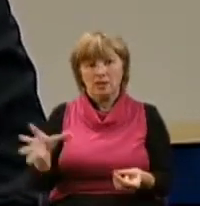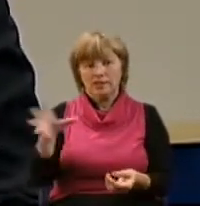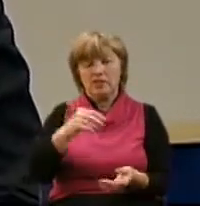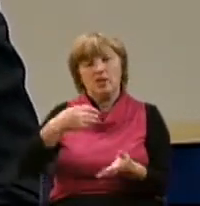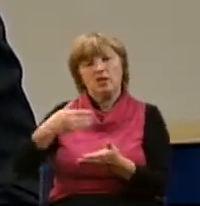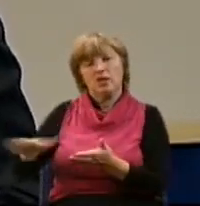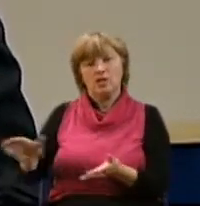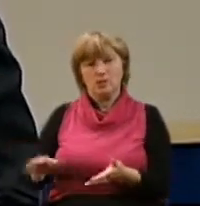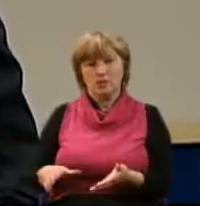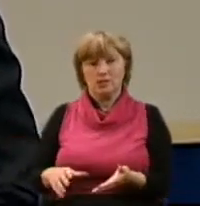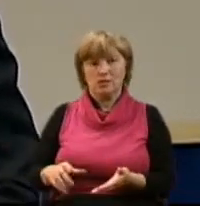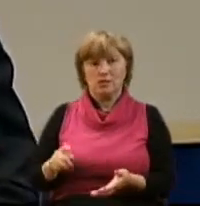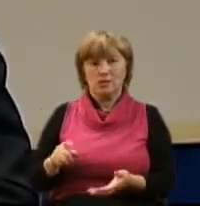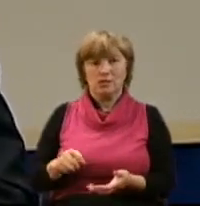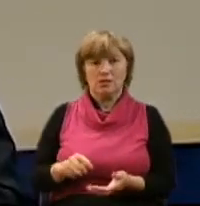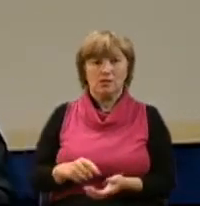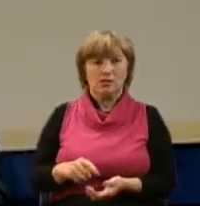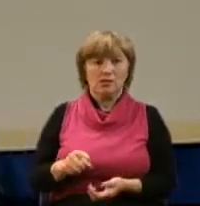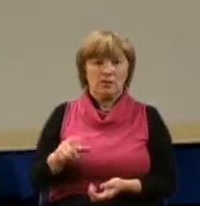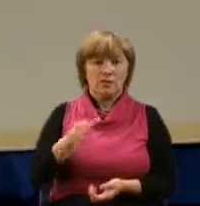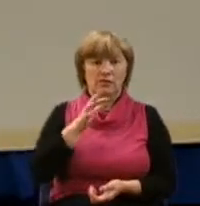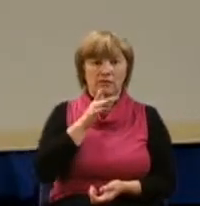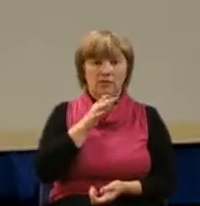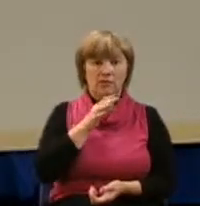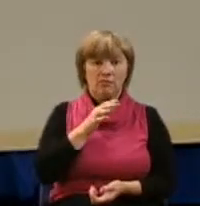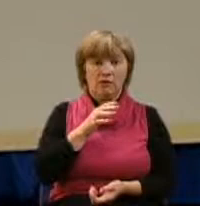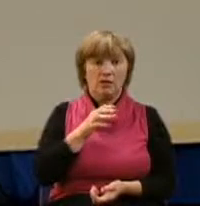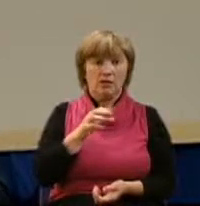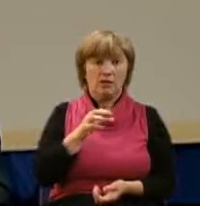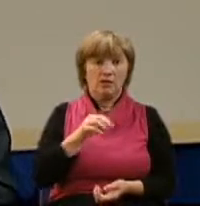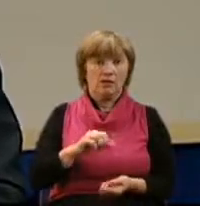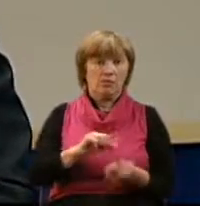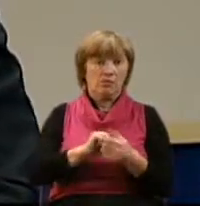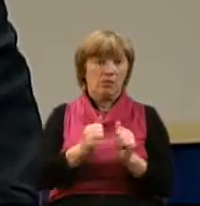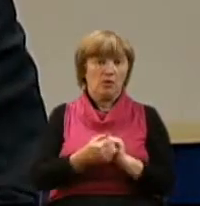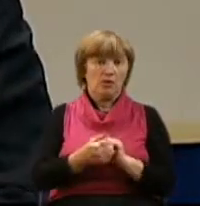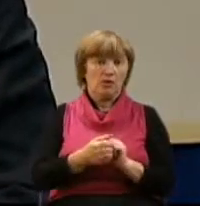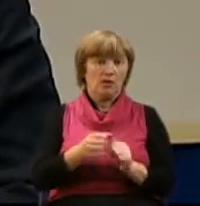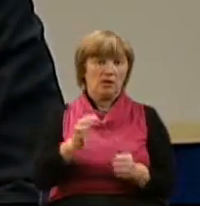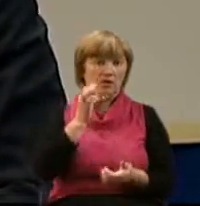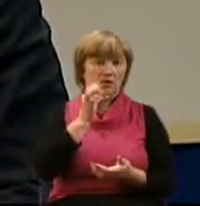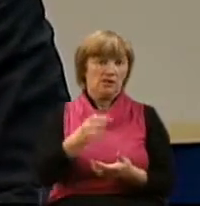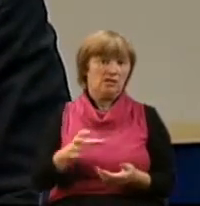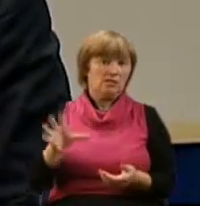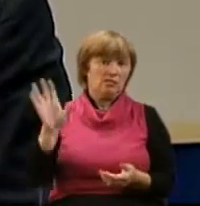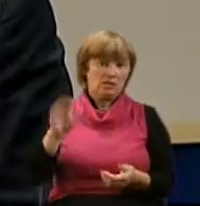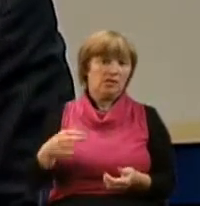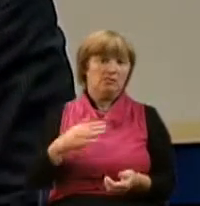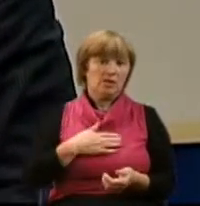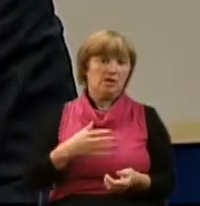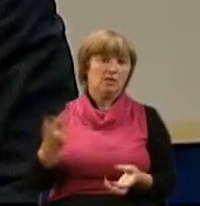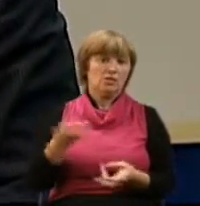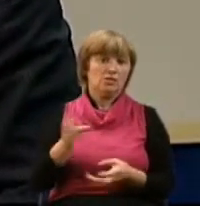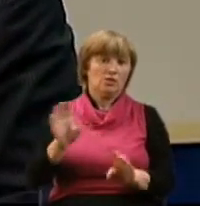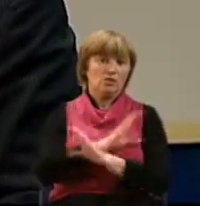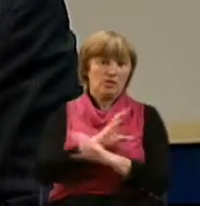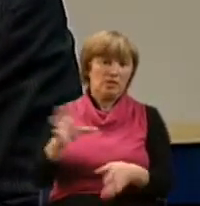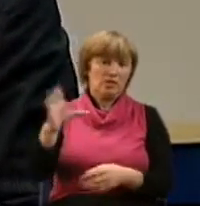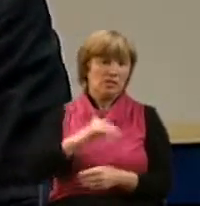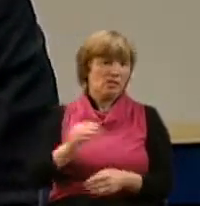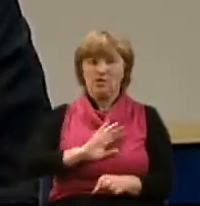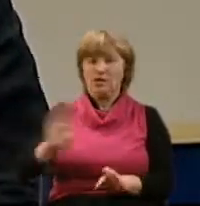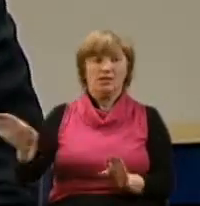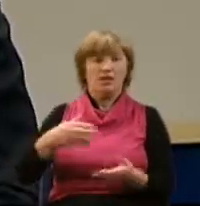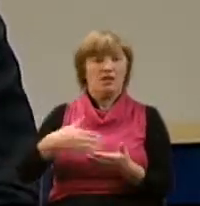отрекутся от него. И в это время апостол Петр говорит, «Хотя бы надлежало мне и умереть с тобою,